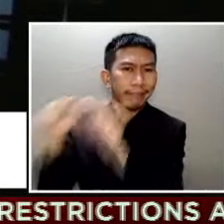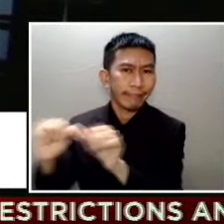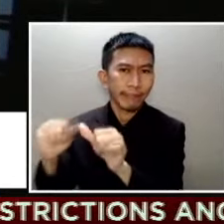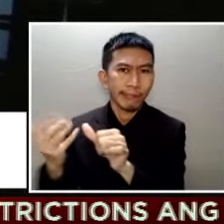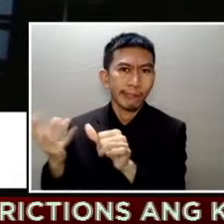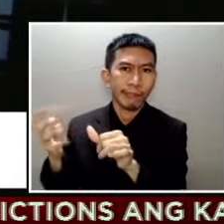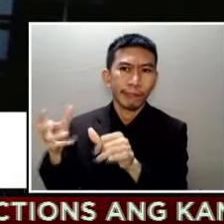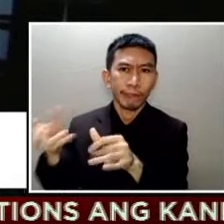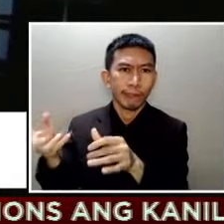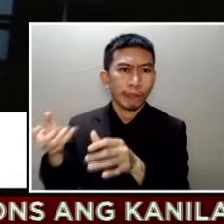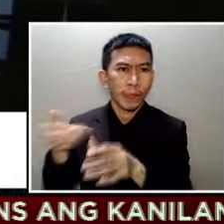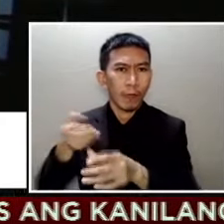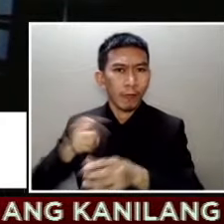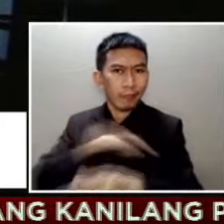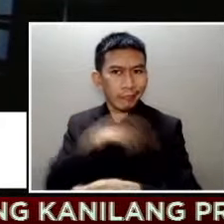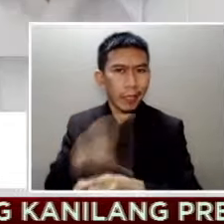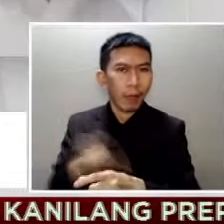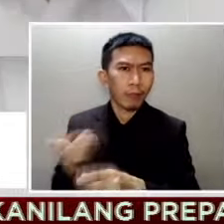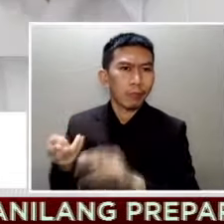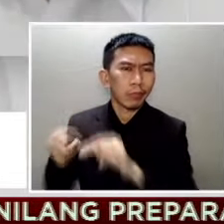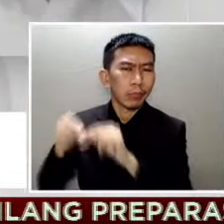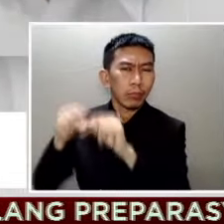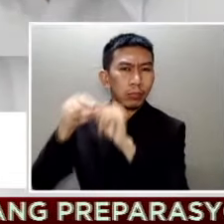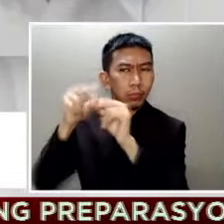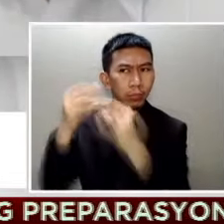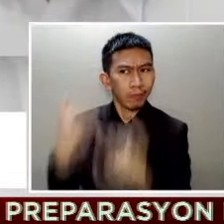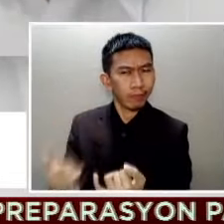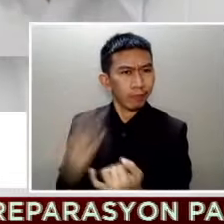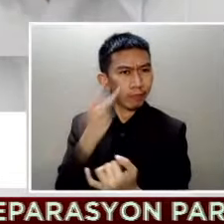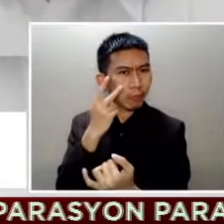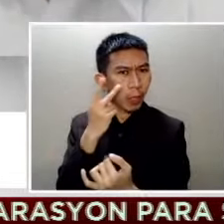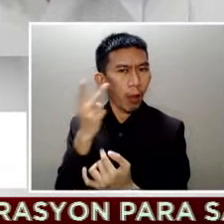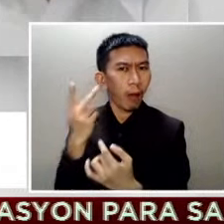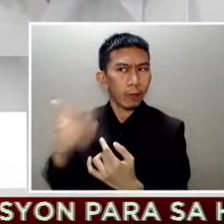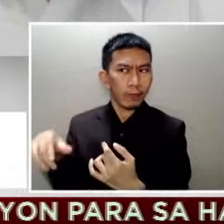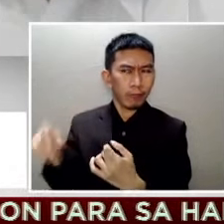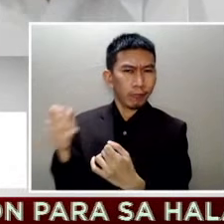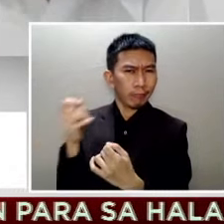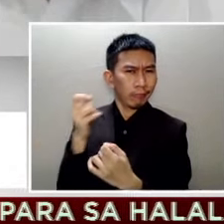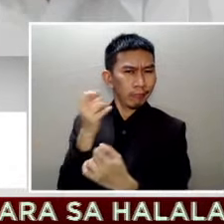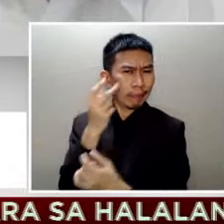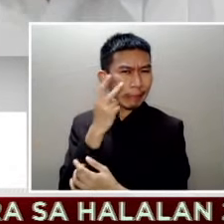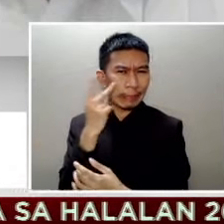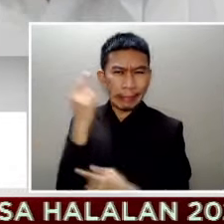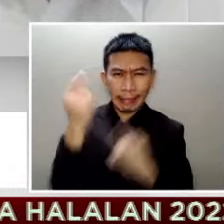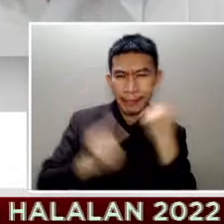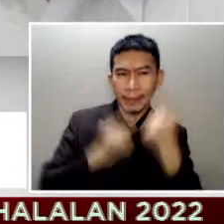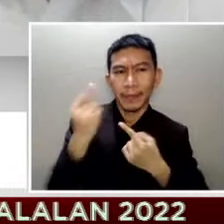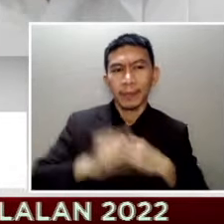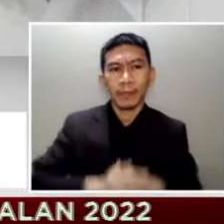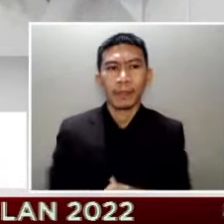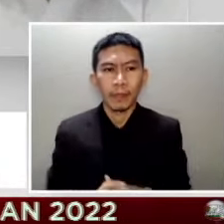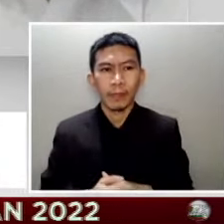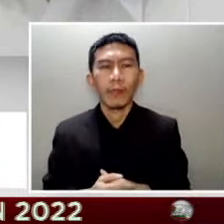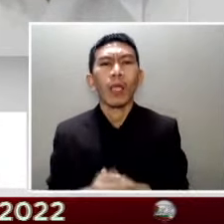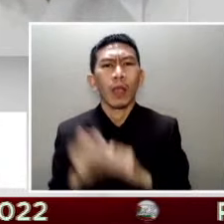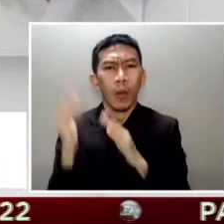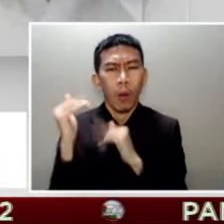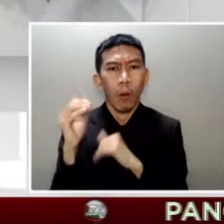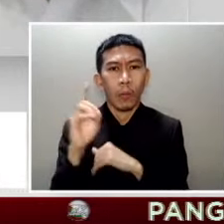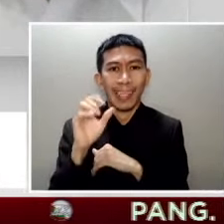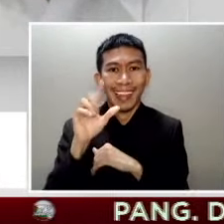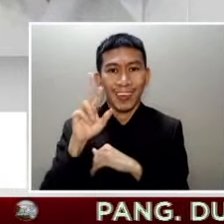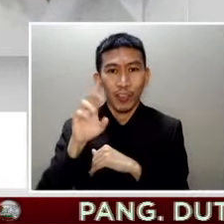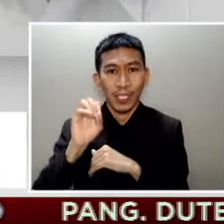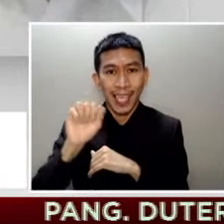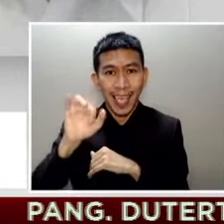are glaring and worrying Umaasa naman si dating foreign affairs Secretary Albert Del Rosario na ipatutupad